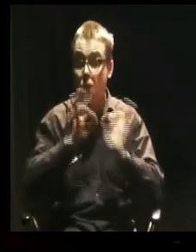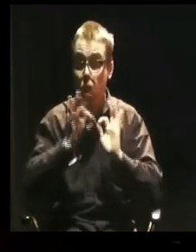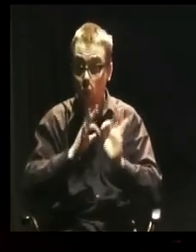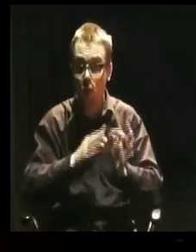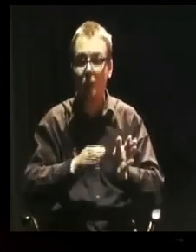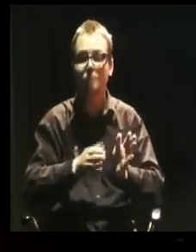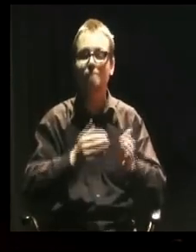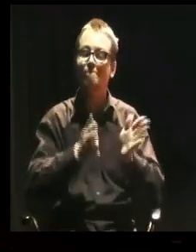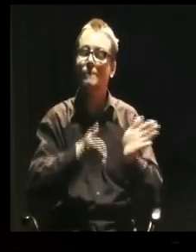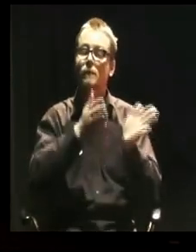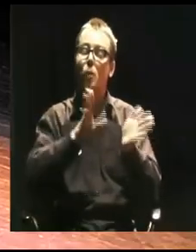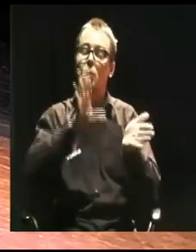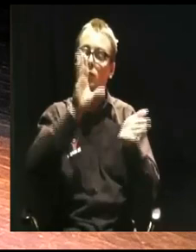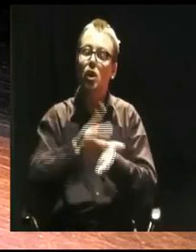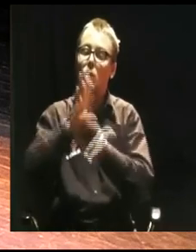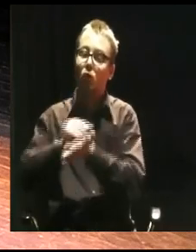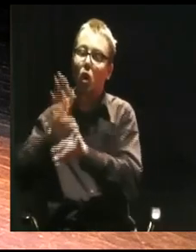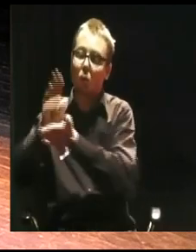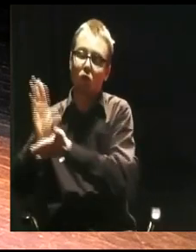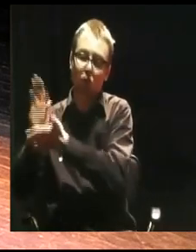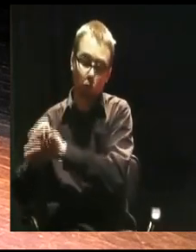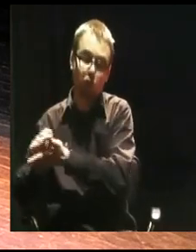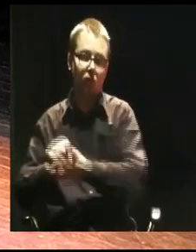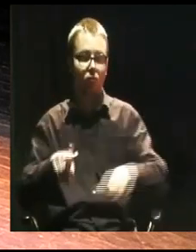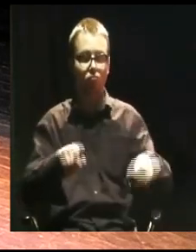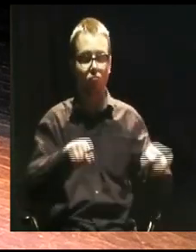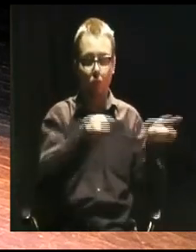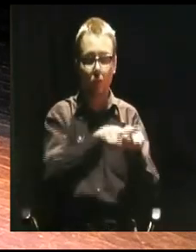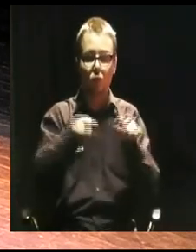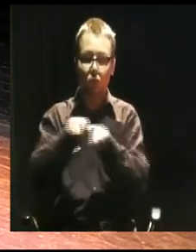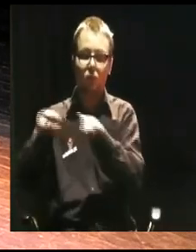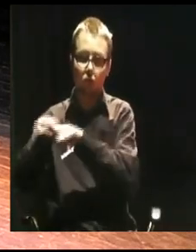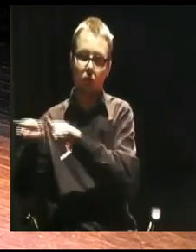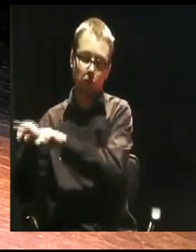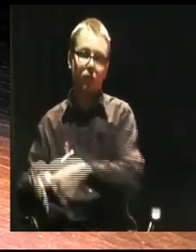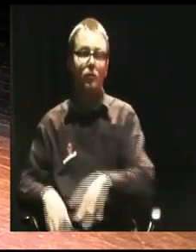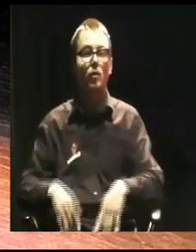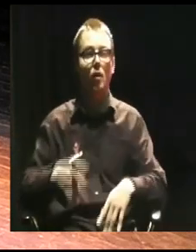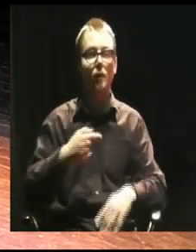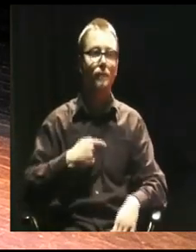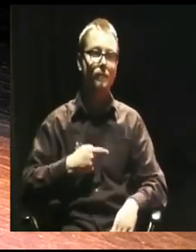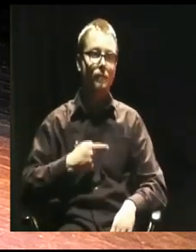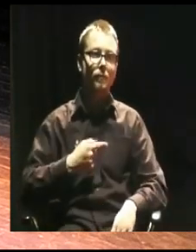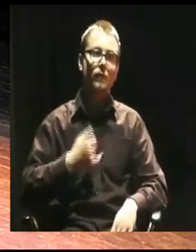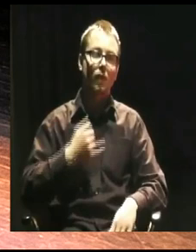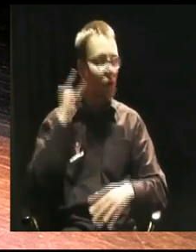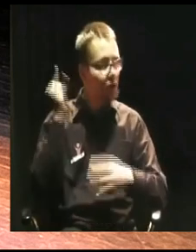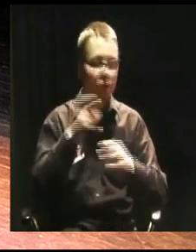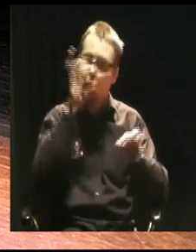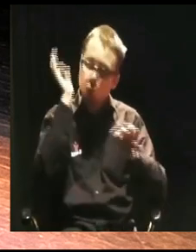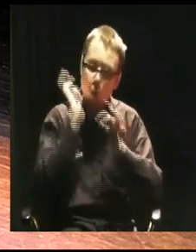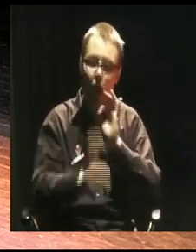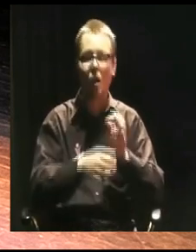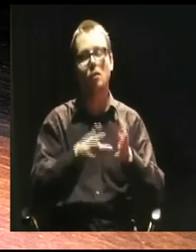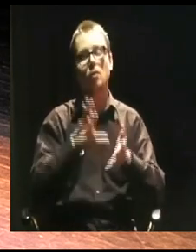Spoko, ale to też nie do końca tak, bo historia się wręcz powtarza. I zacznijmy od tego pierwszego przykładu, od polityki. Wielcy politycy wiedzą to,